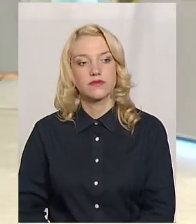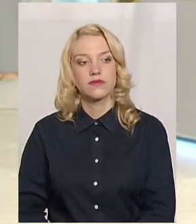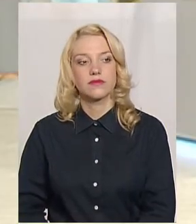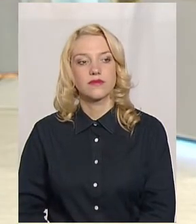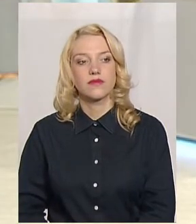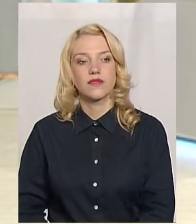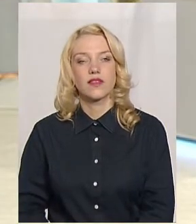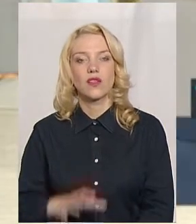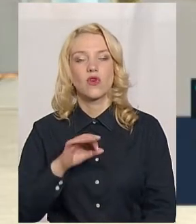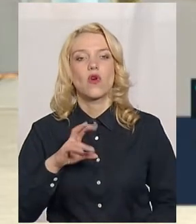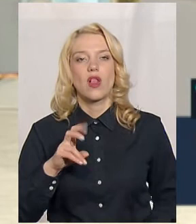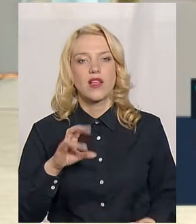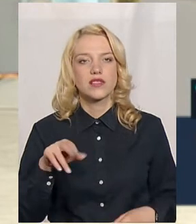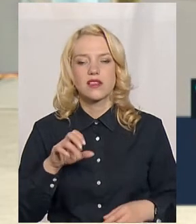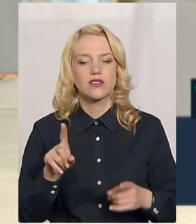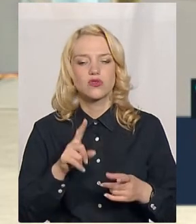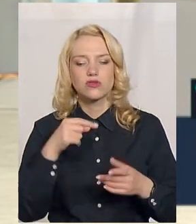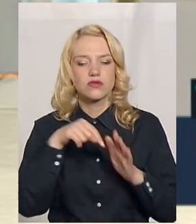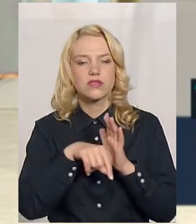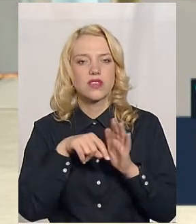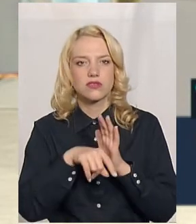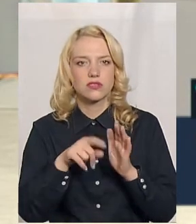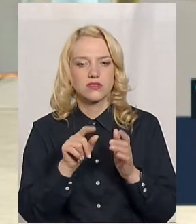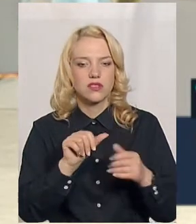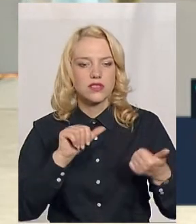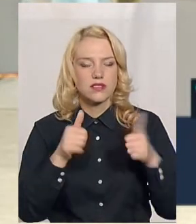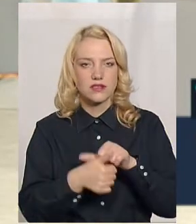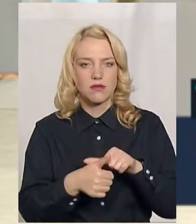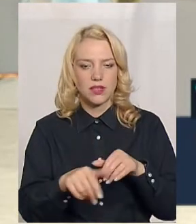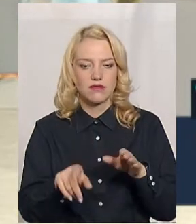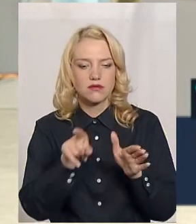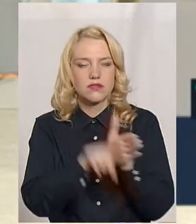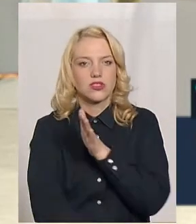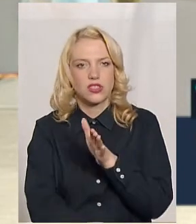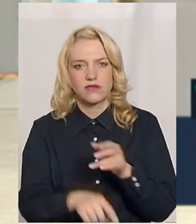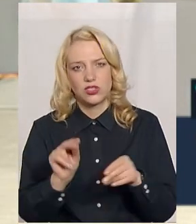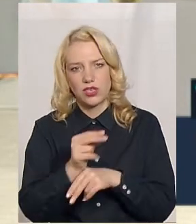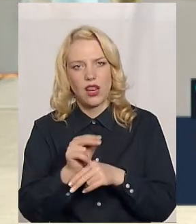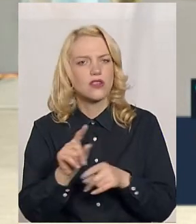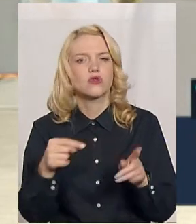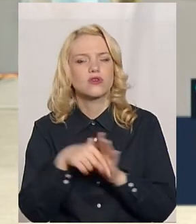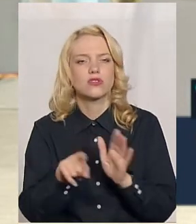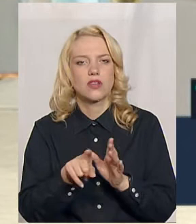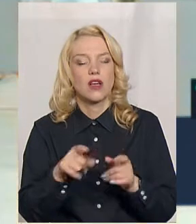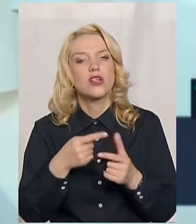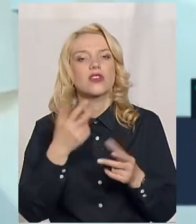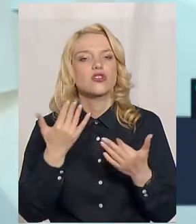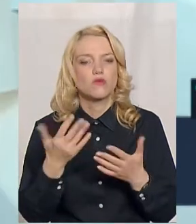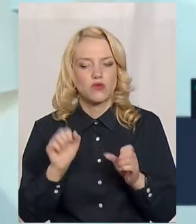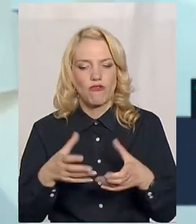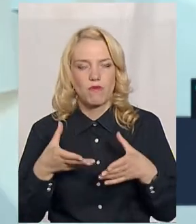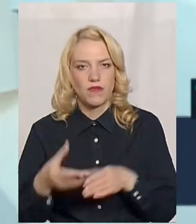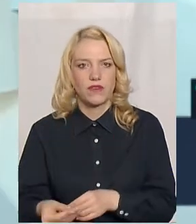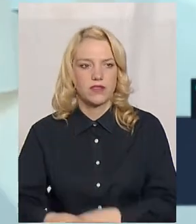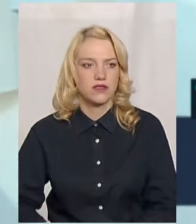Пане Олександре, що значить оця заміна в лікуванні на дешевші ліки? Що це означає для пацієнта? На чому може позначитись?